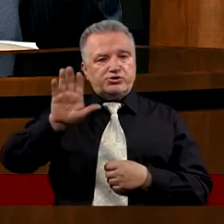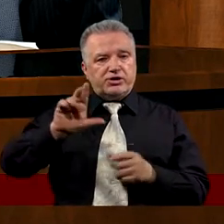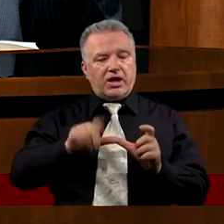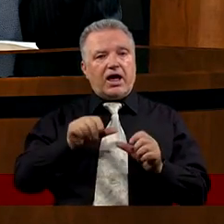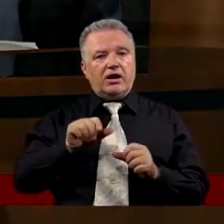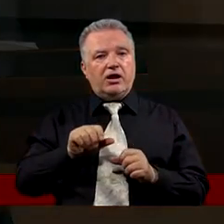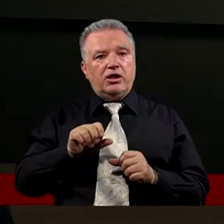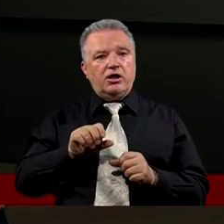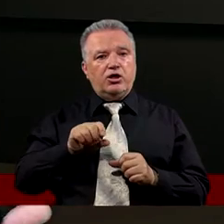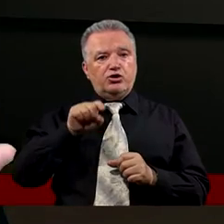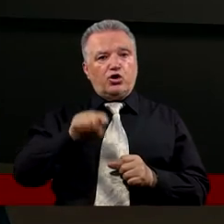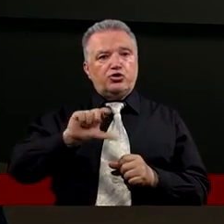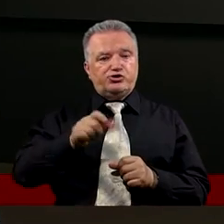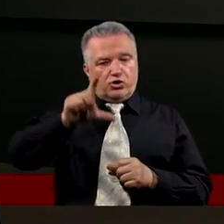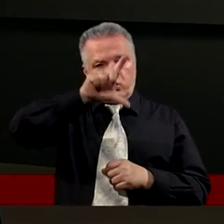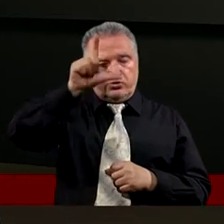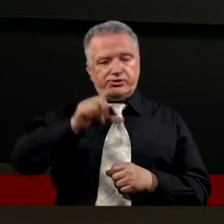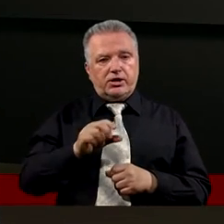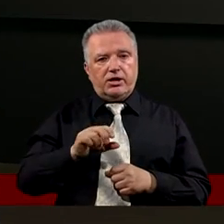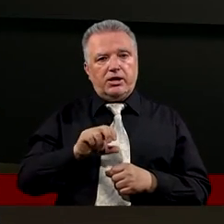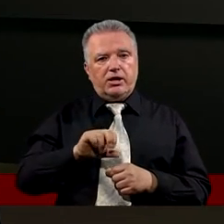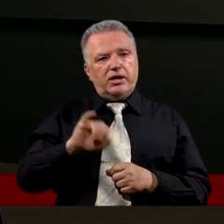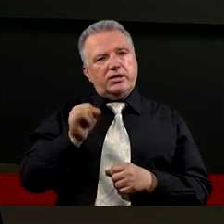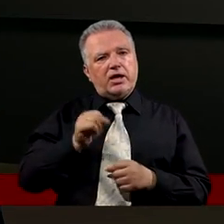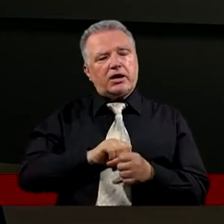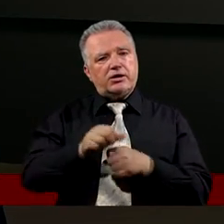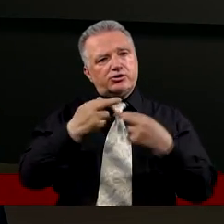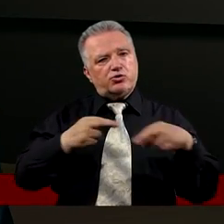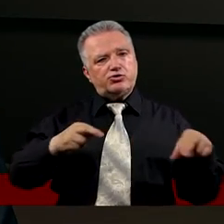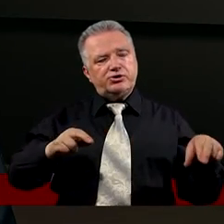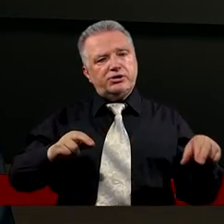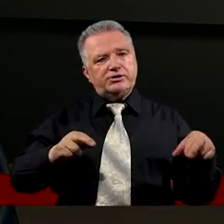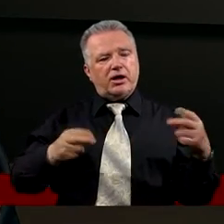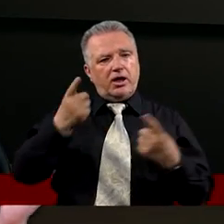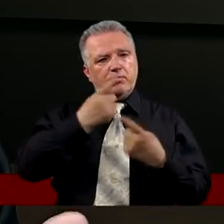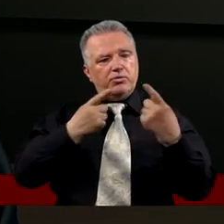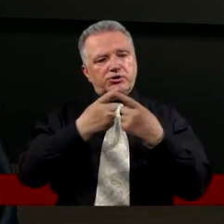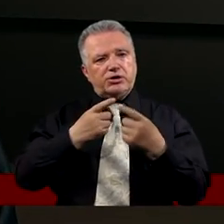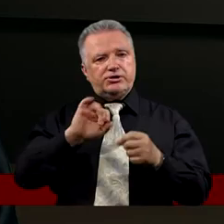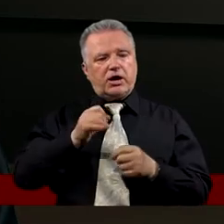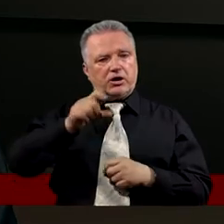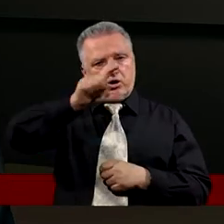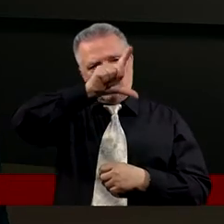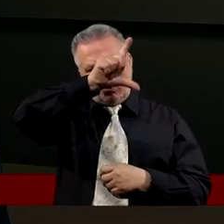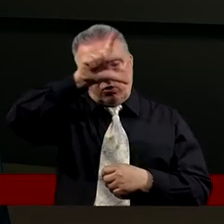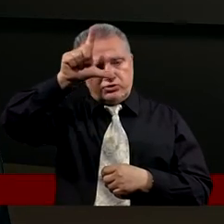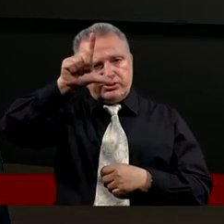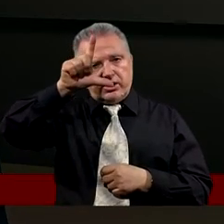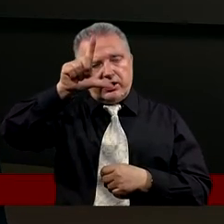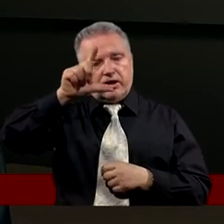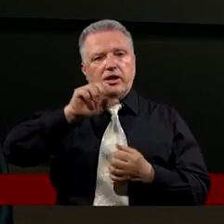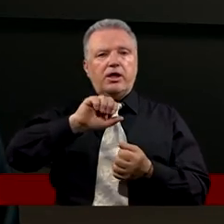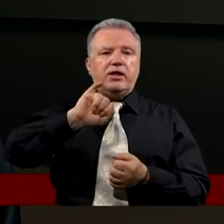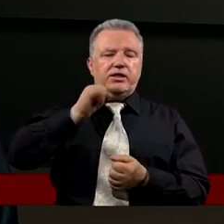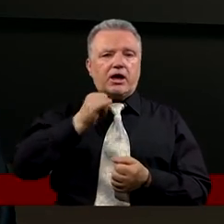co ludzkie Na czym polega różnica W myśleniu Na sposób Ludzki A na sposób